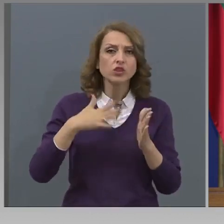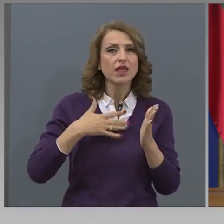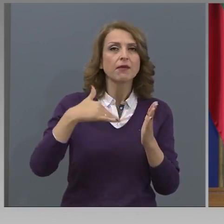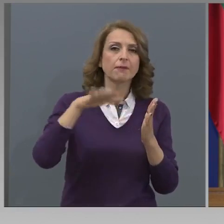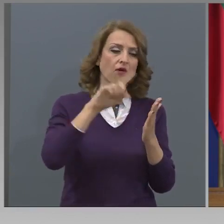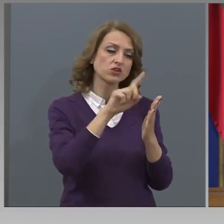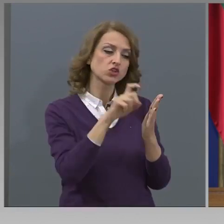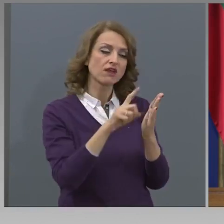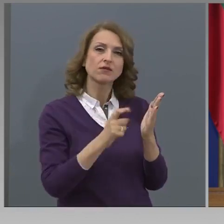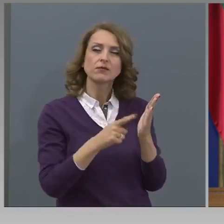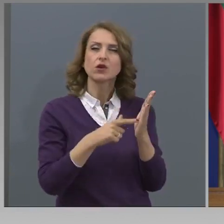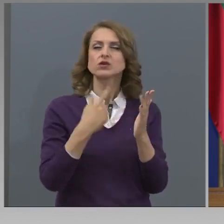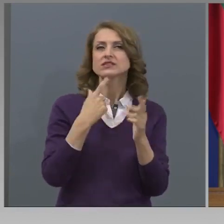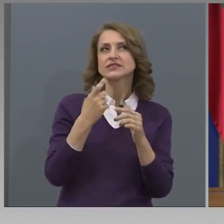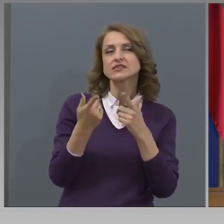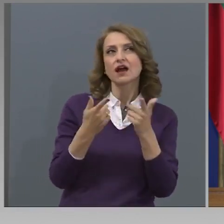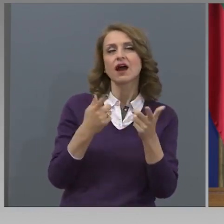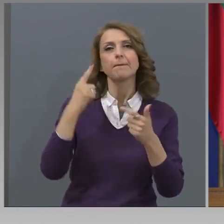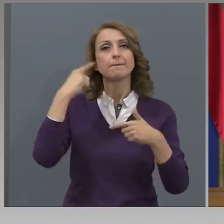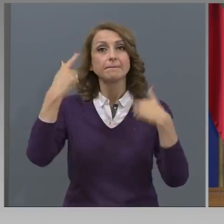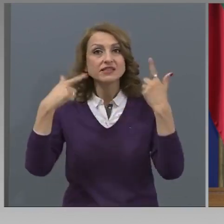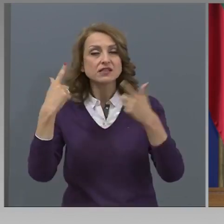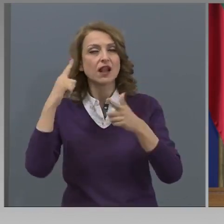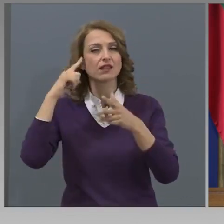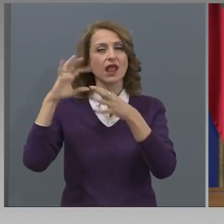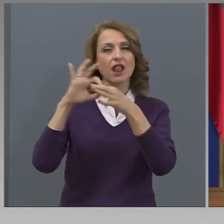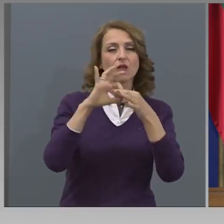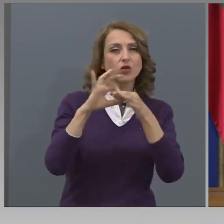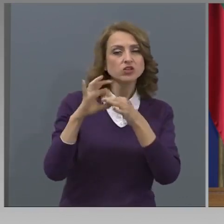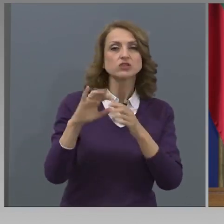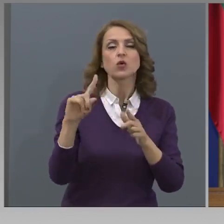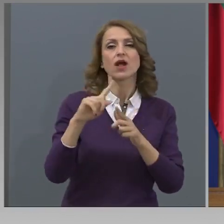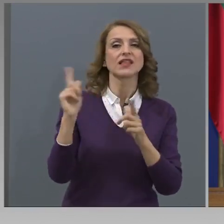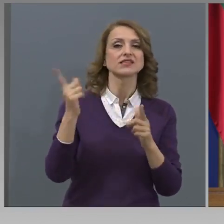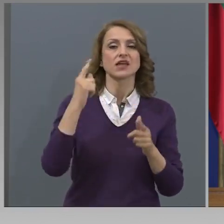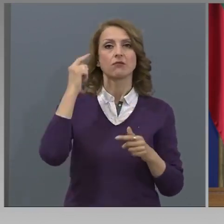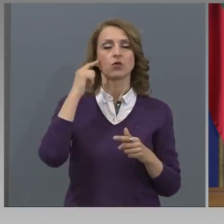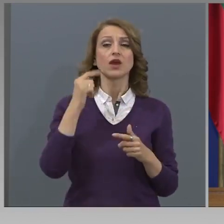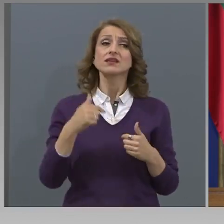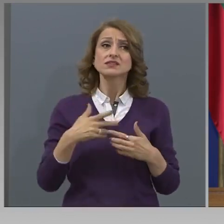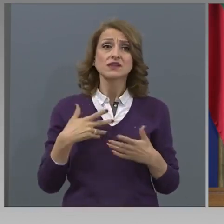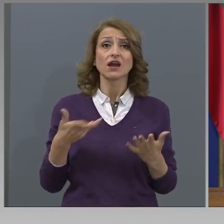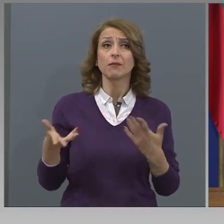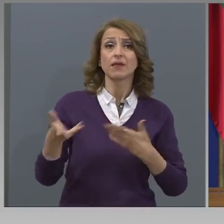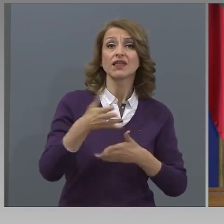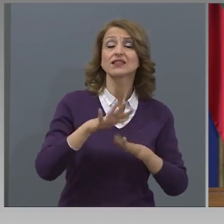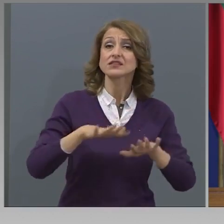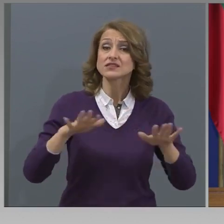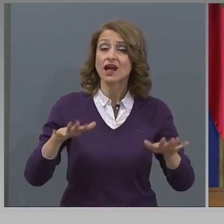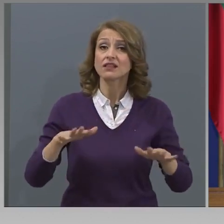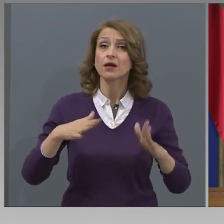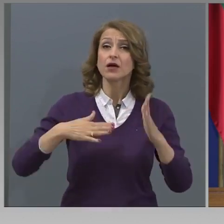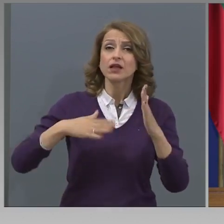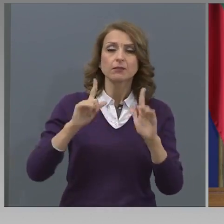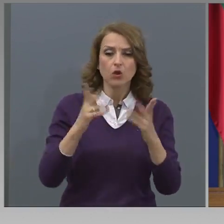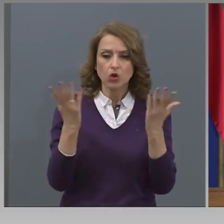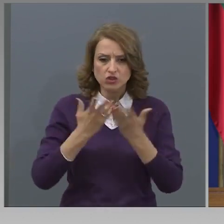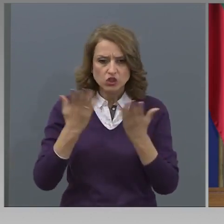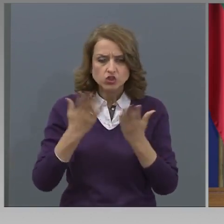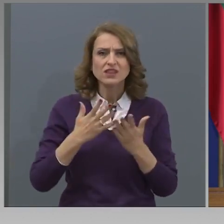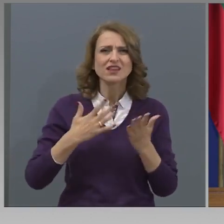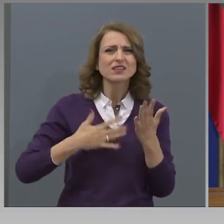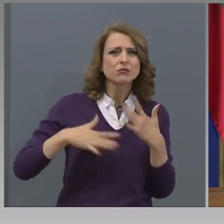не са преко свързани с учебния материал. Ние искаме децата да са четящи, можещи, дори понякога да четат